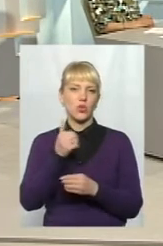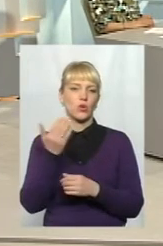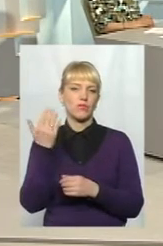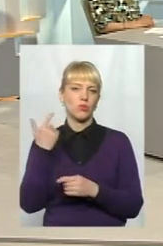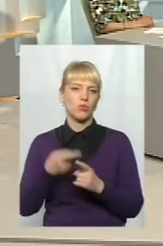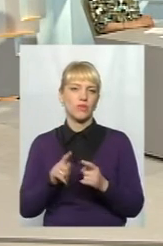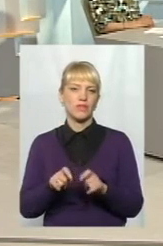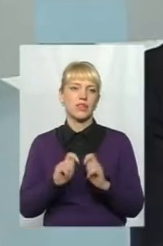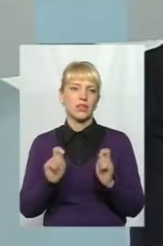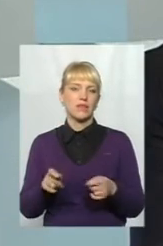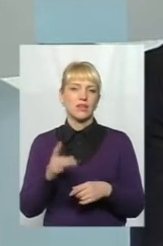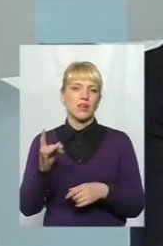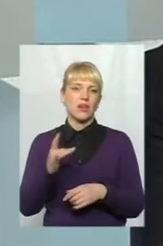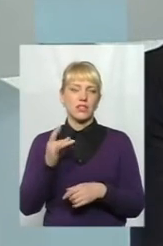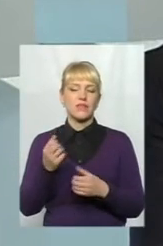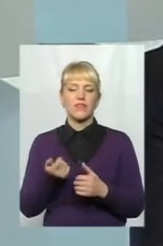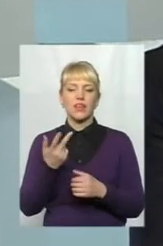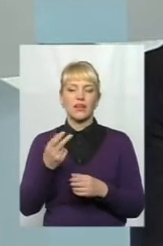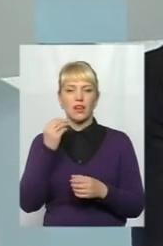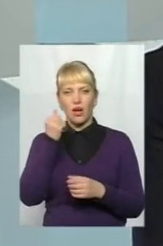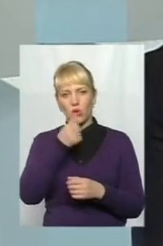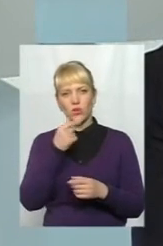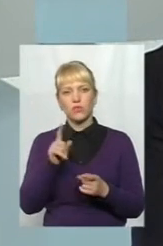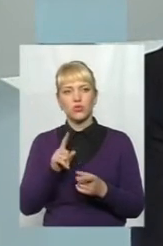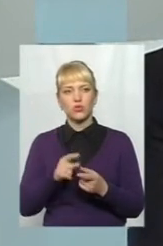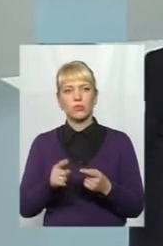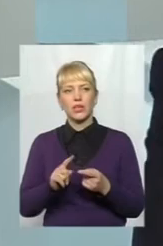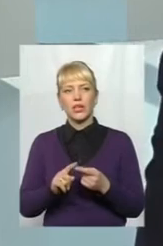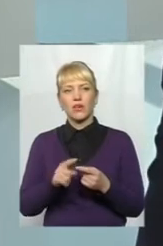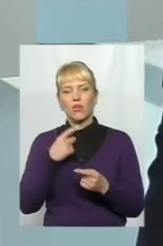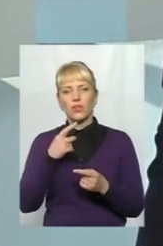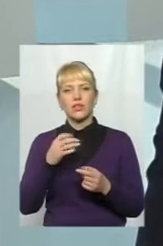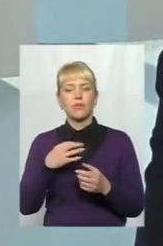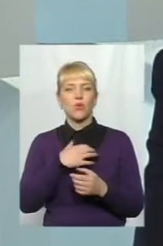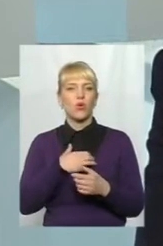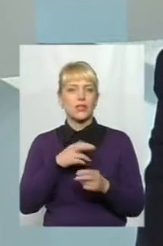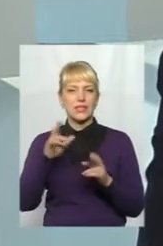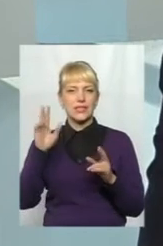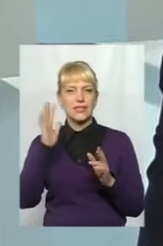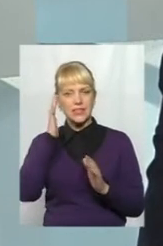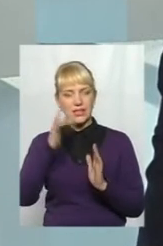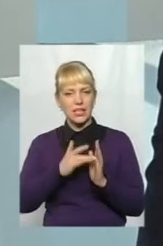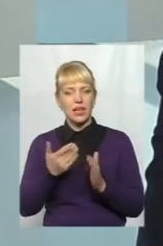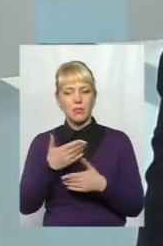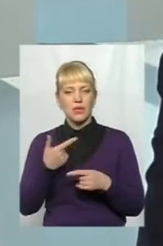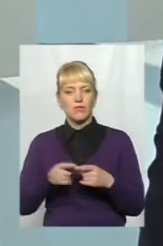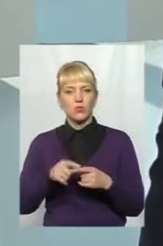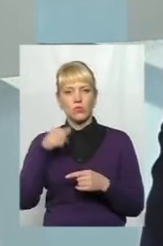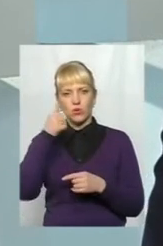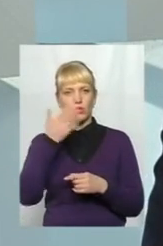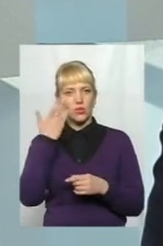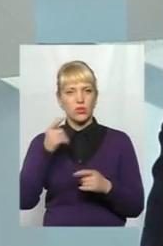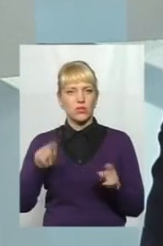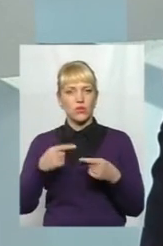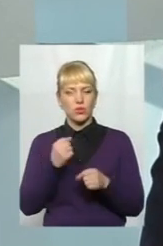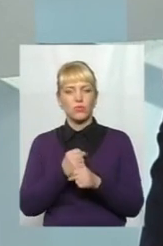відкривають лише раз в кілька років для того, щоб аналізувати, чи досягли тих стратегічних цілей, чи ні. Ми цього року, коли створили